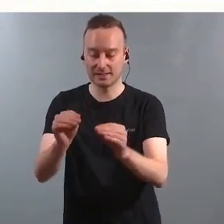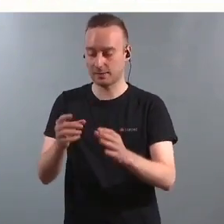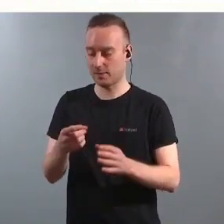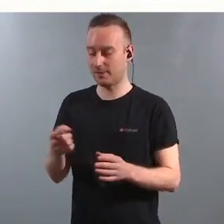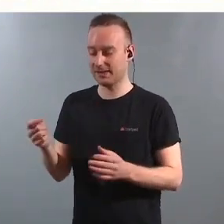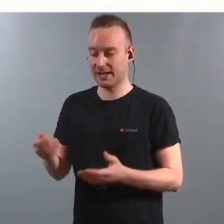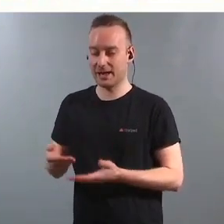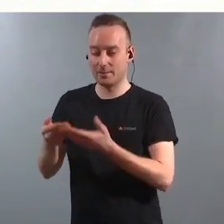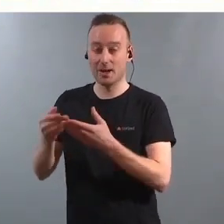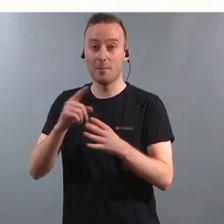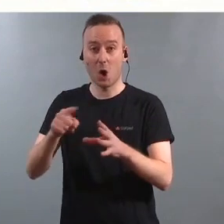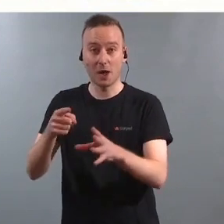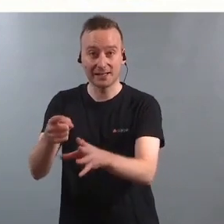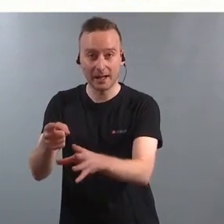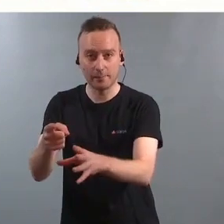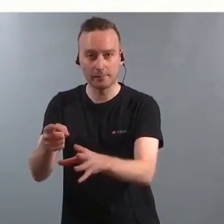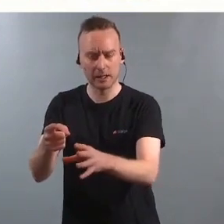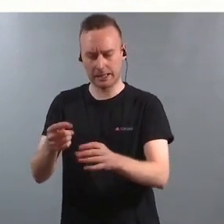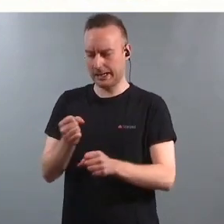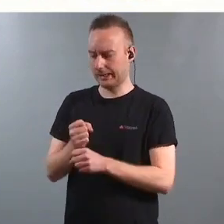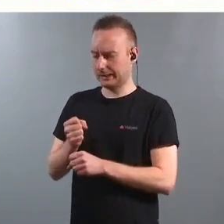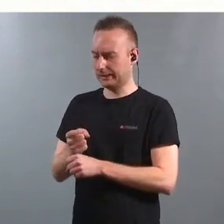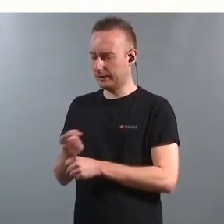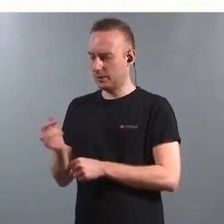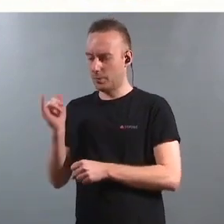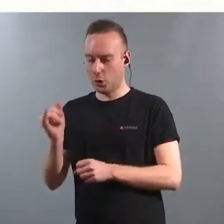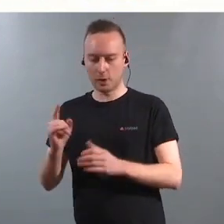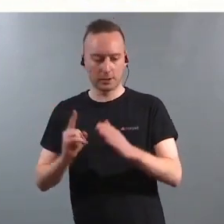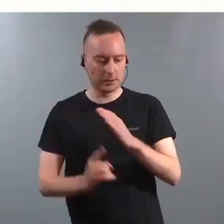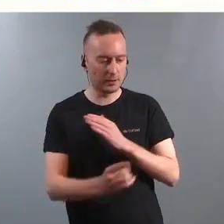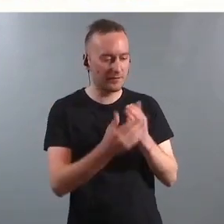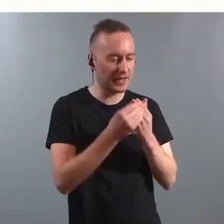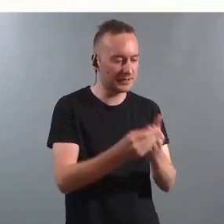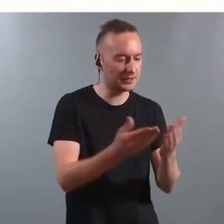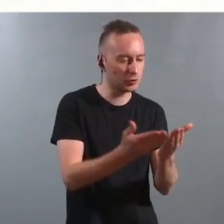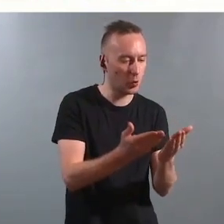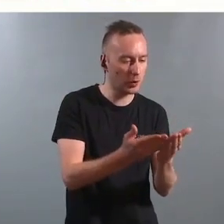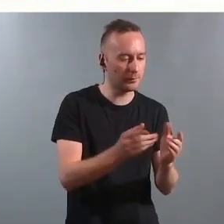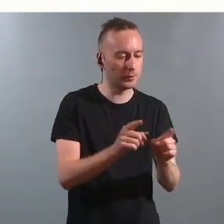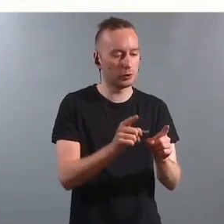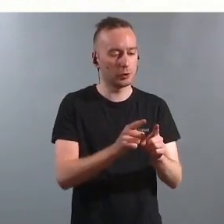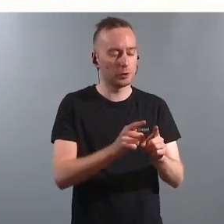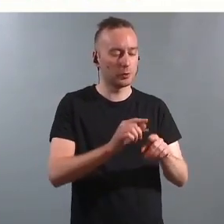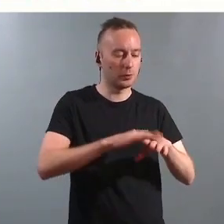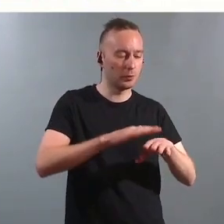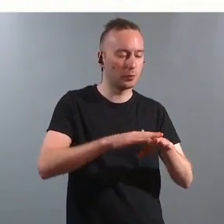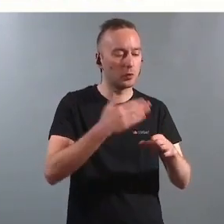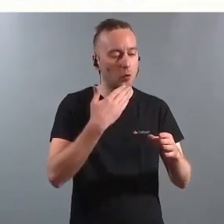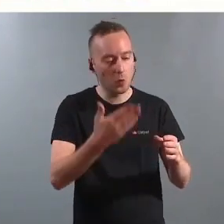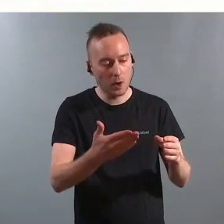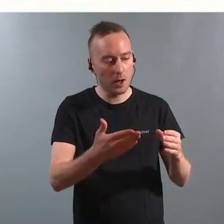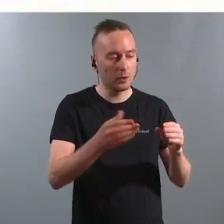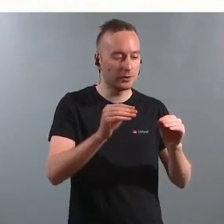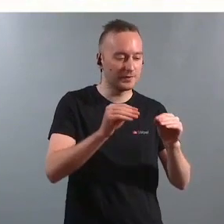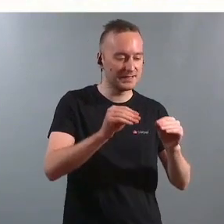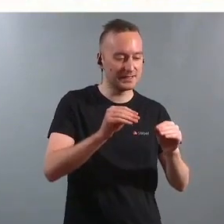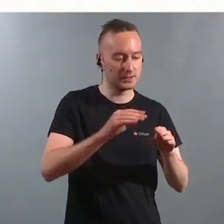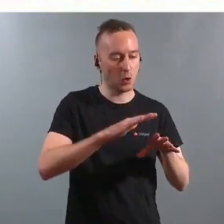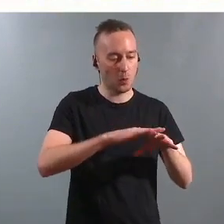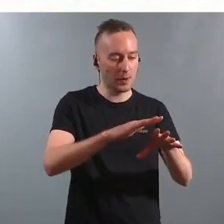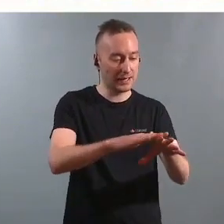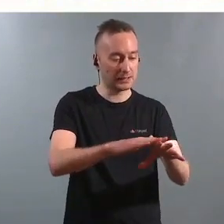at PPT med sin kunnskap også burde være inne og guide skolen for å tilrettelegge med gode undervisningsopplegg slik at færre trengte